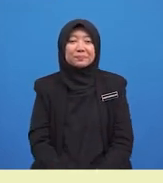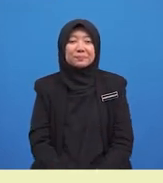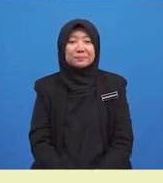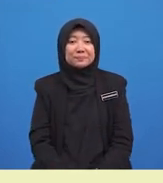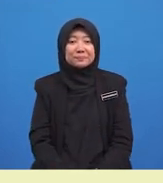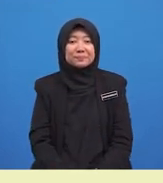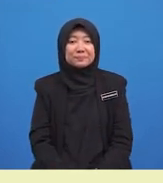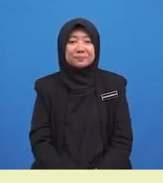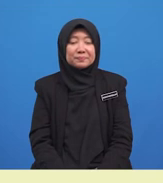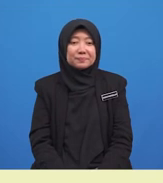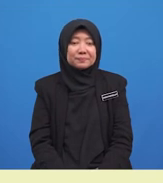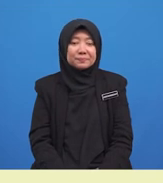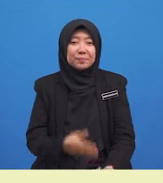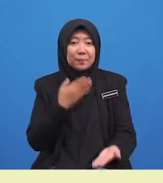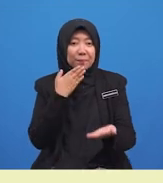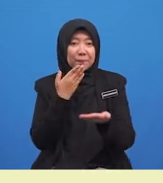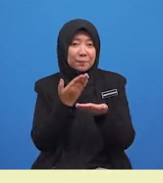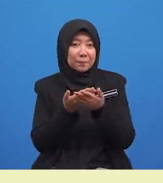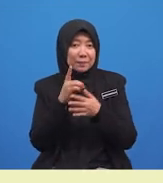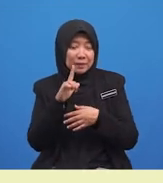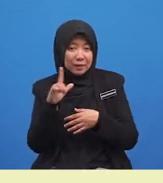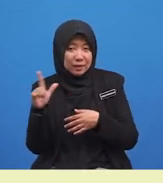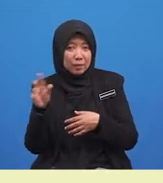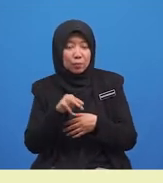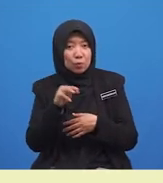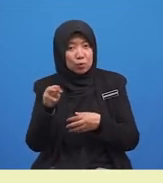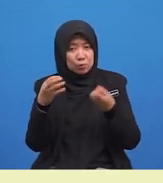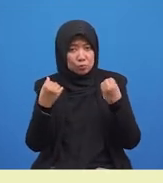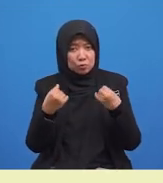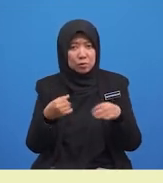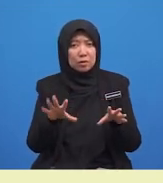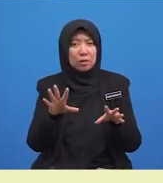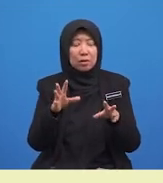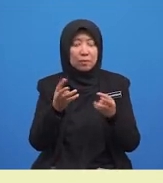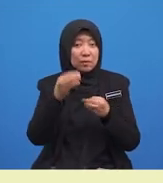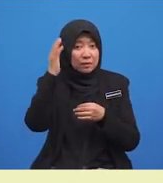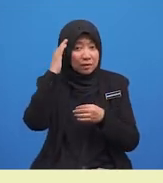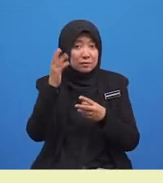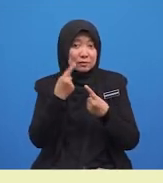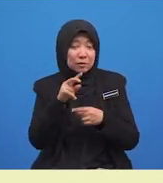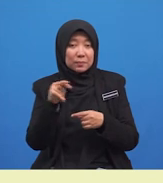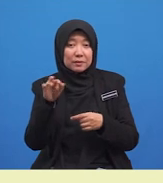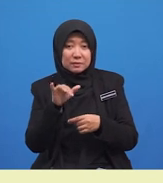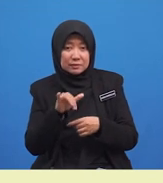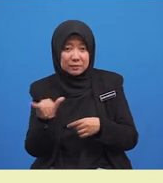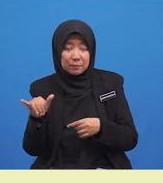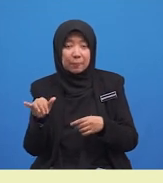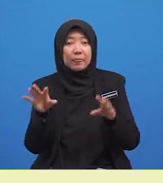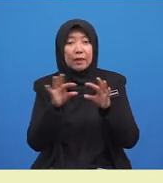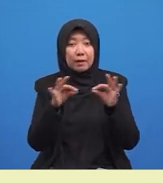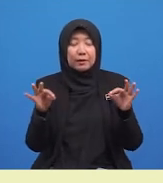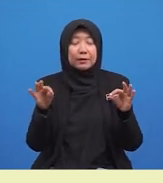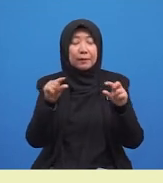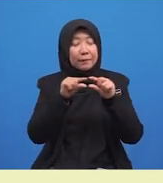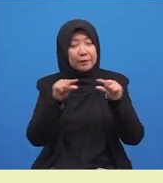Baiklah, murid-murid. Adakah kamu sudah sedia mengetahui jawapannya? Ayat yang bergaris